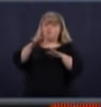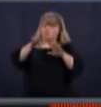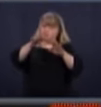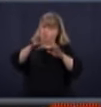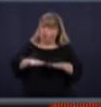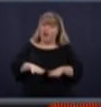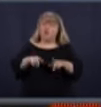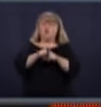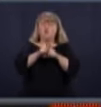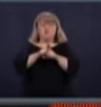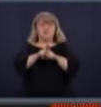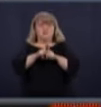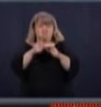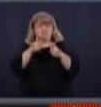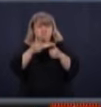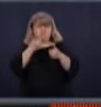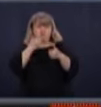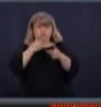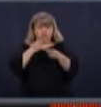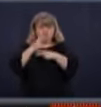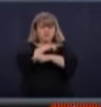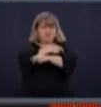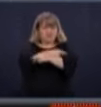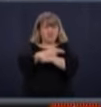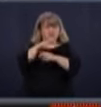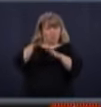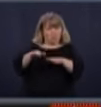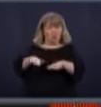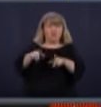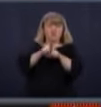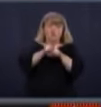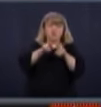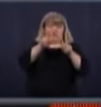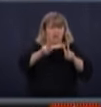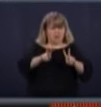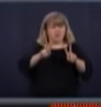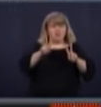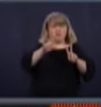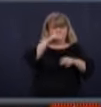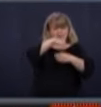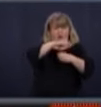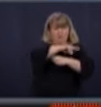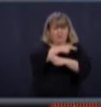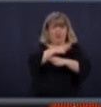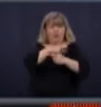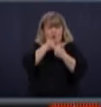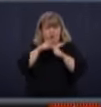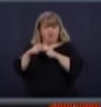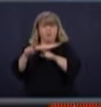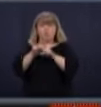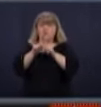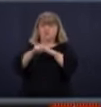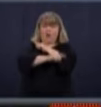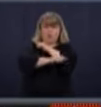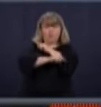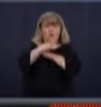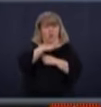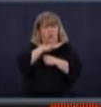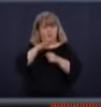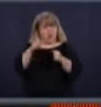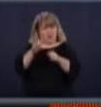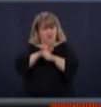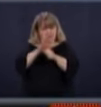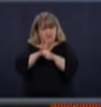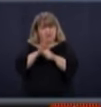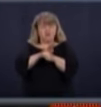l'amélioration de la capacité, je dirais en nombre de lits, mais surtout des travailleurs de la santé, parce que c'est ça qu'on a dit tantôt, bien qu'on pourrait, si